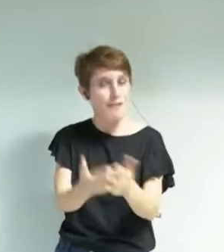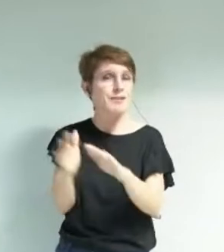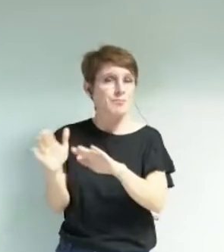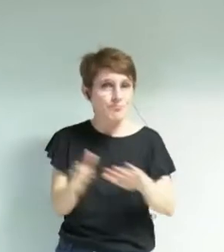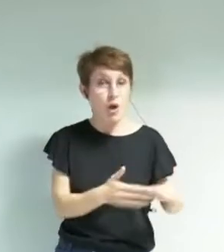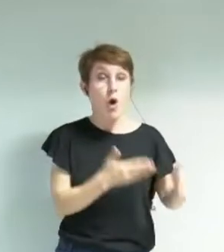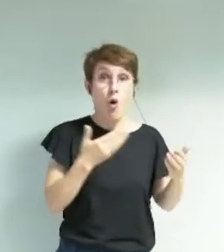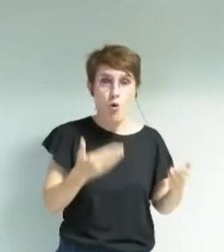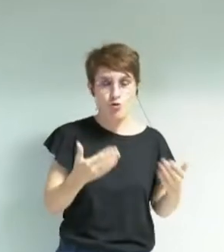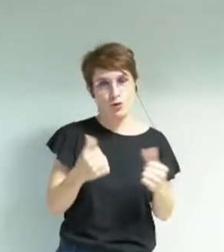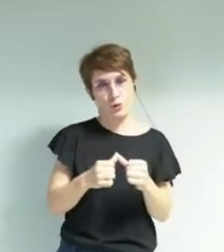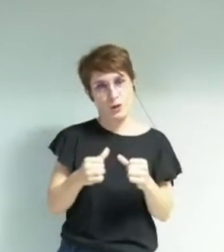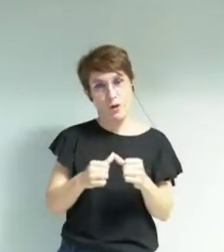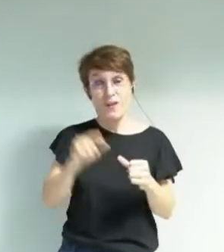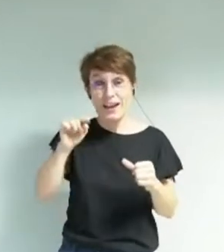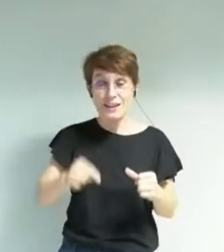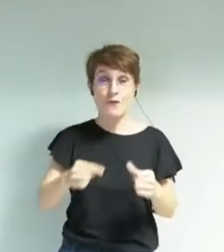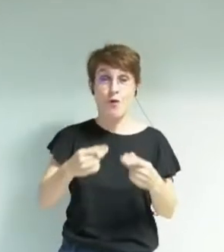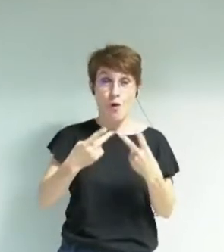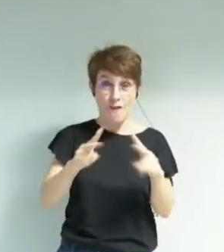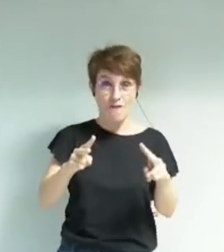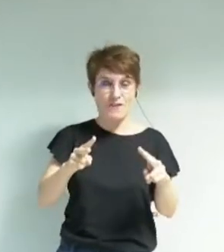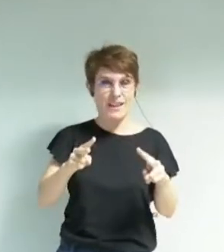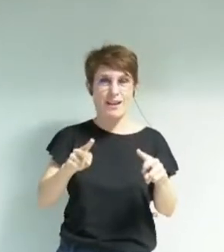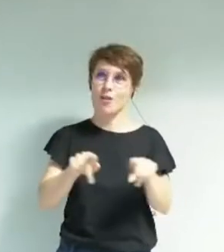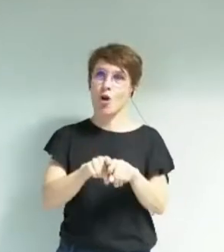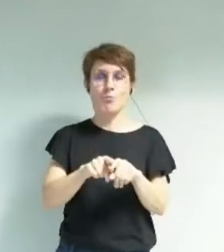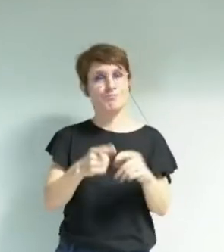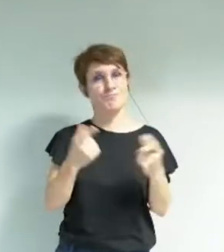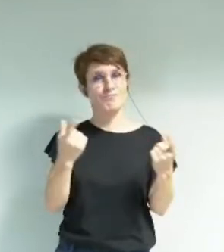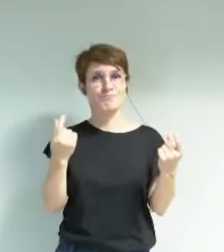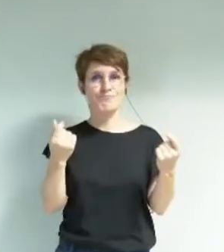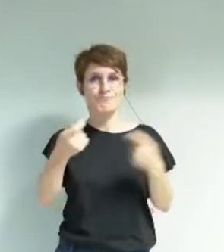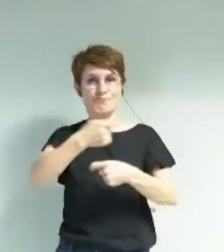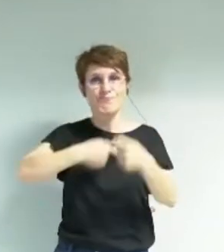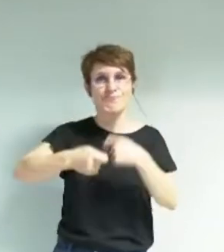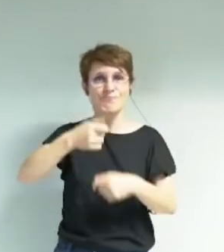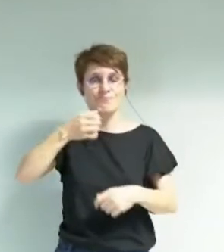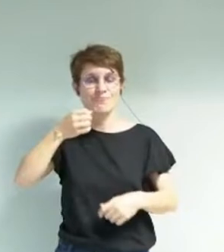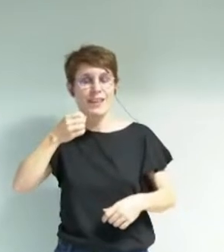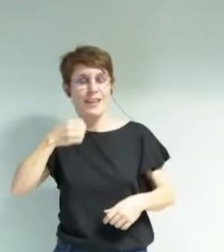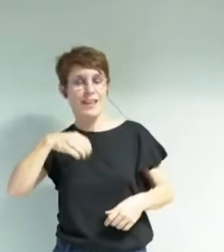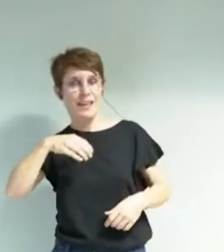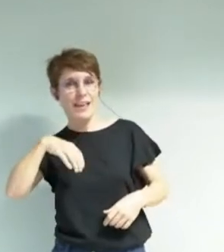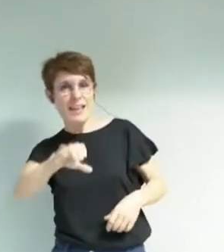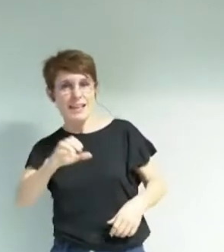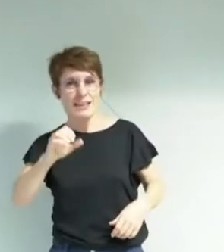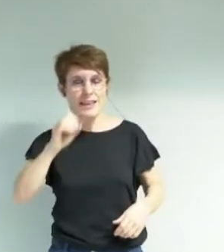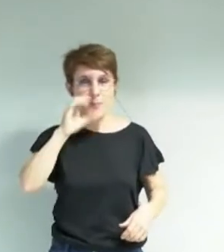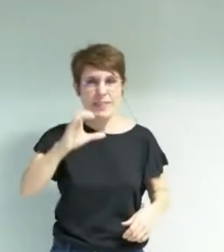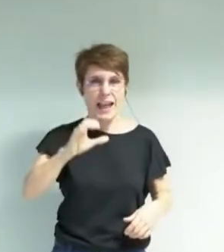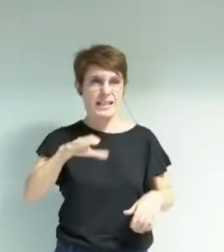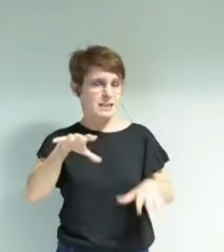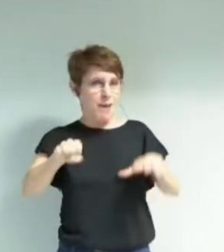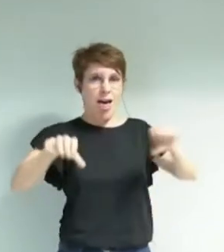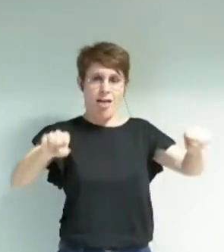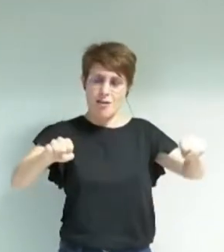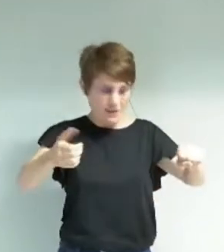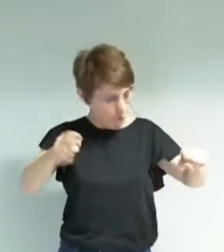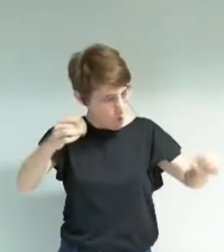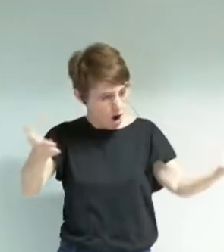devons libérer encore un peu plus la ville de la prédominance du capitalisme et du libéralisme. La prochaine étape est culturelle.